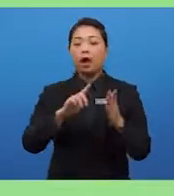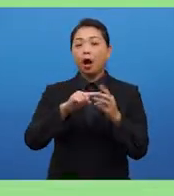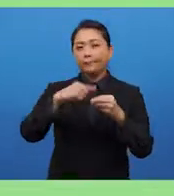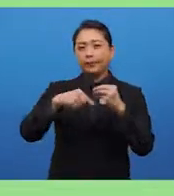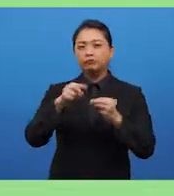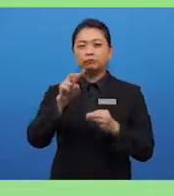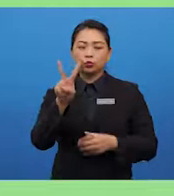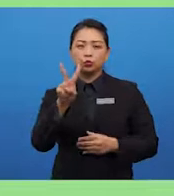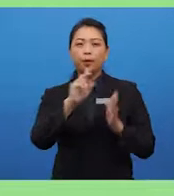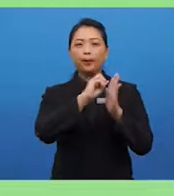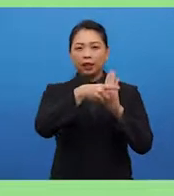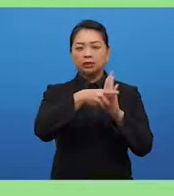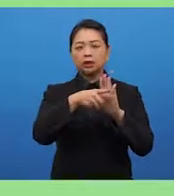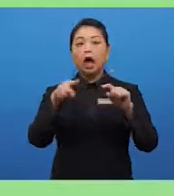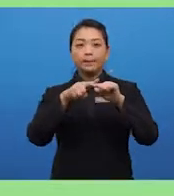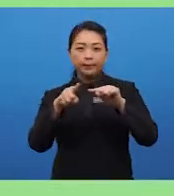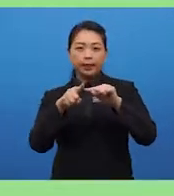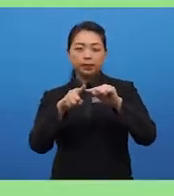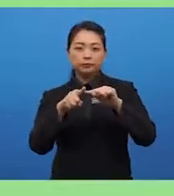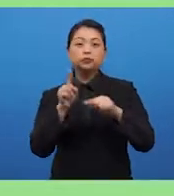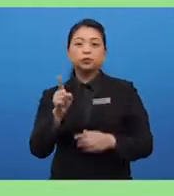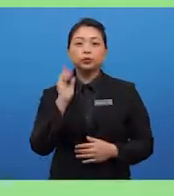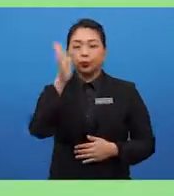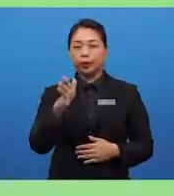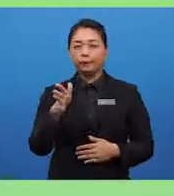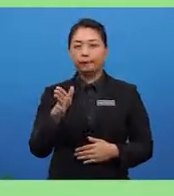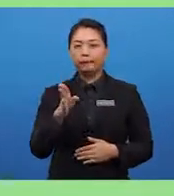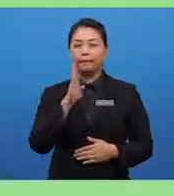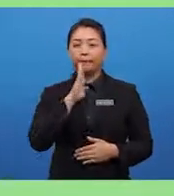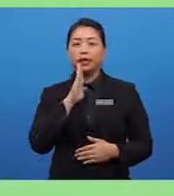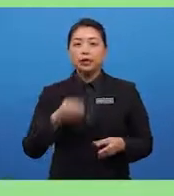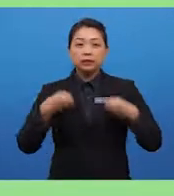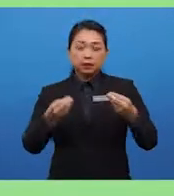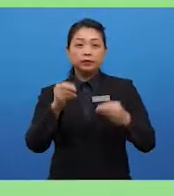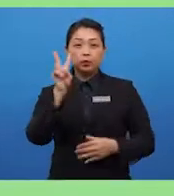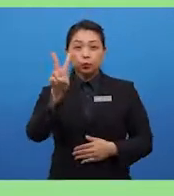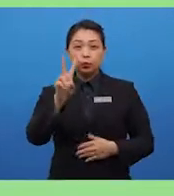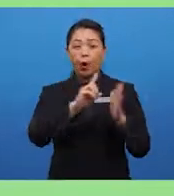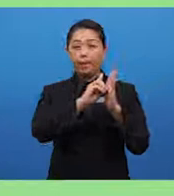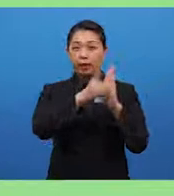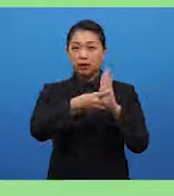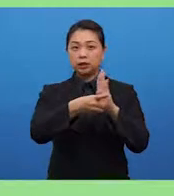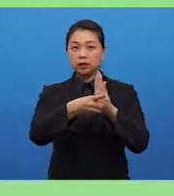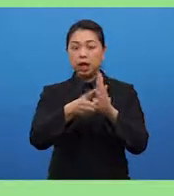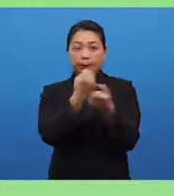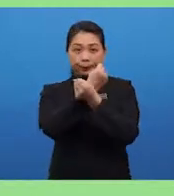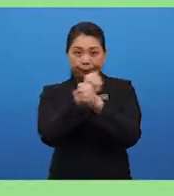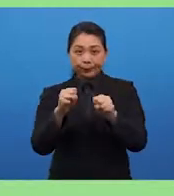but of course, you will be given 2 minutes preparation time.